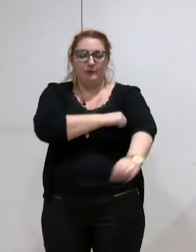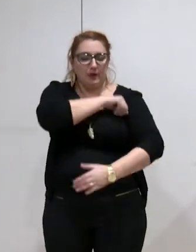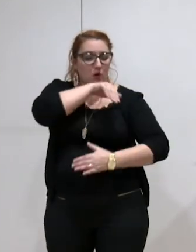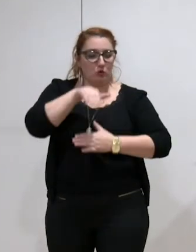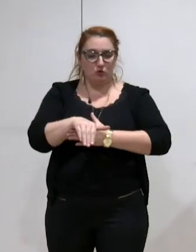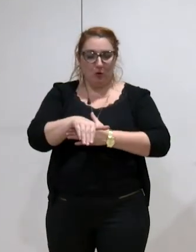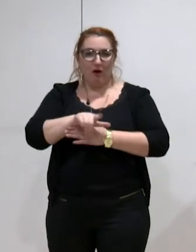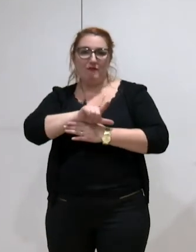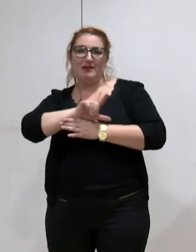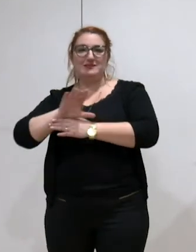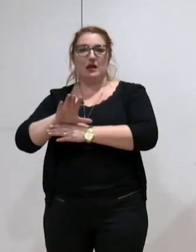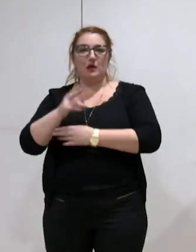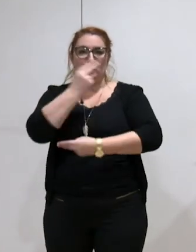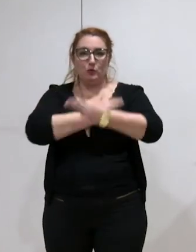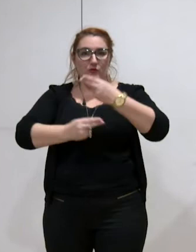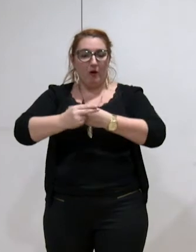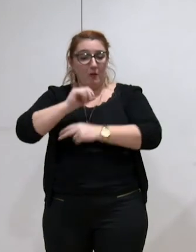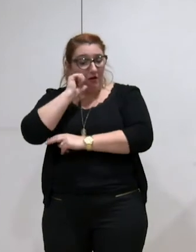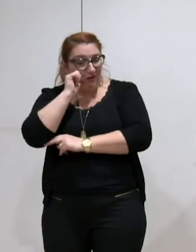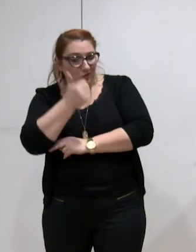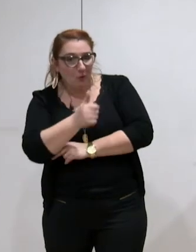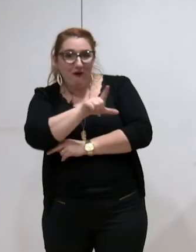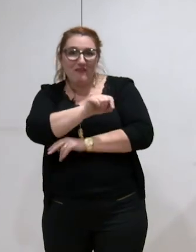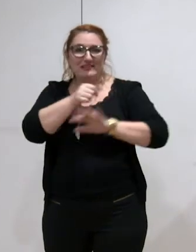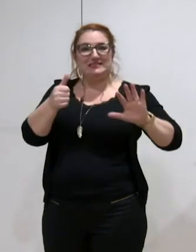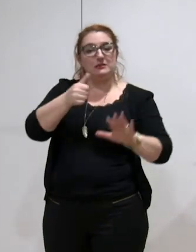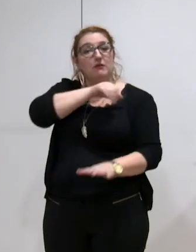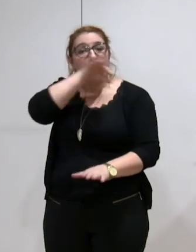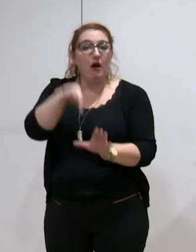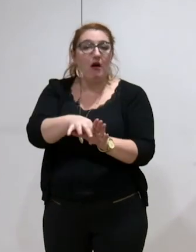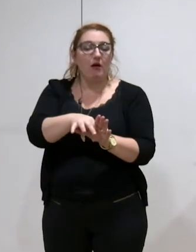25 novembre et la matinée du 26.